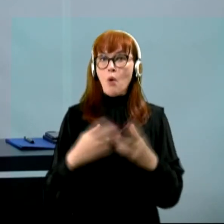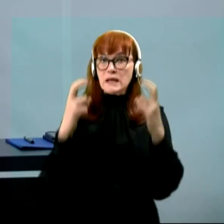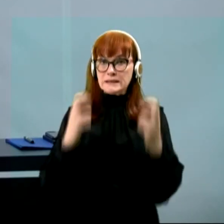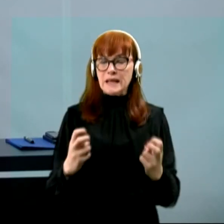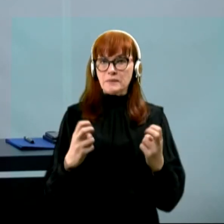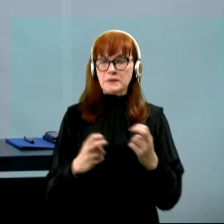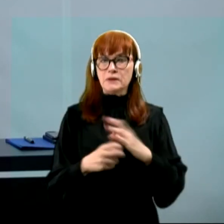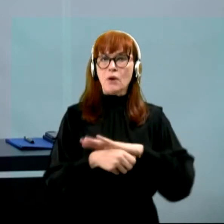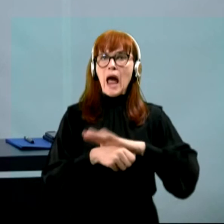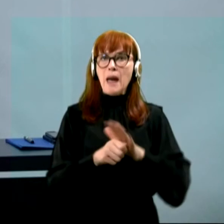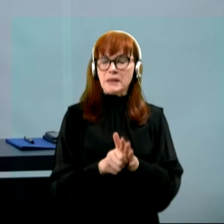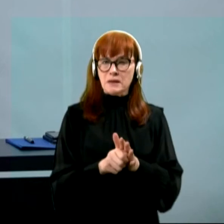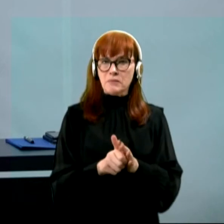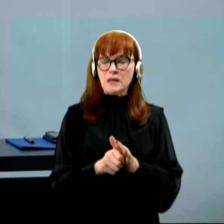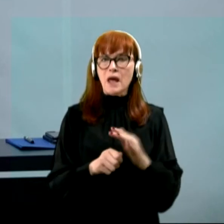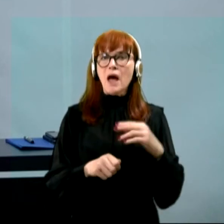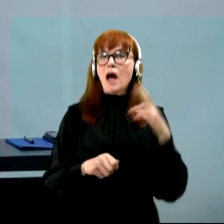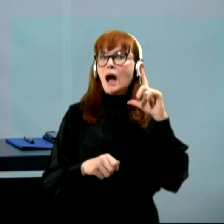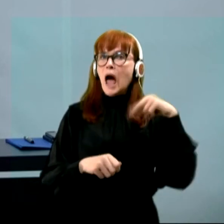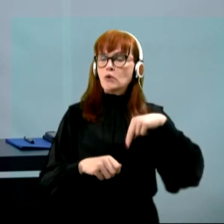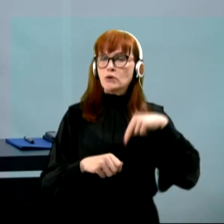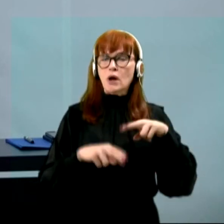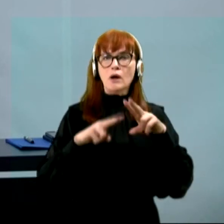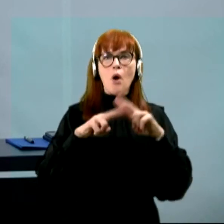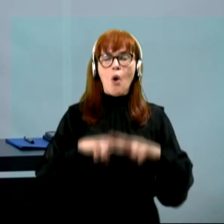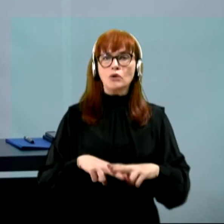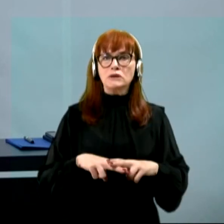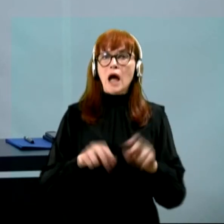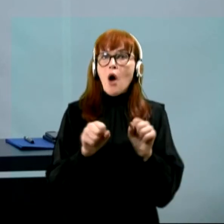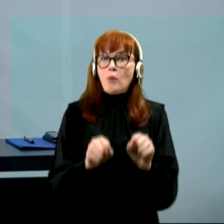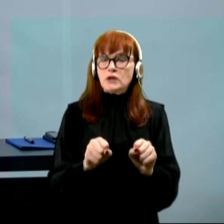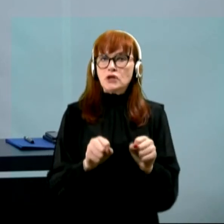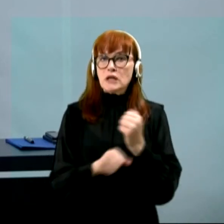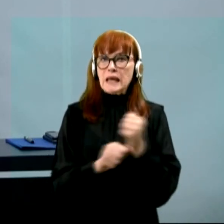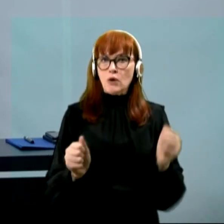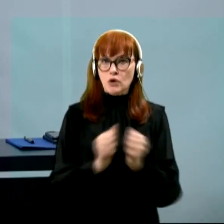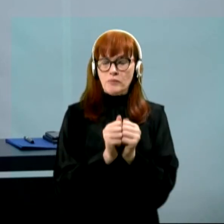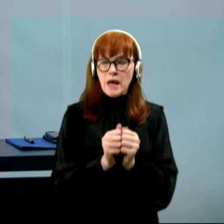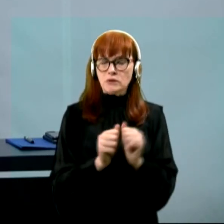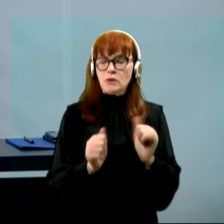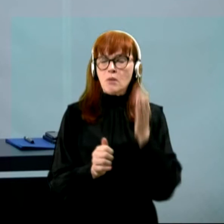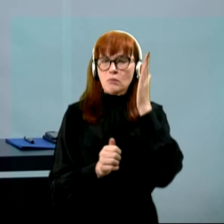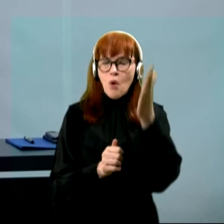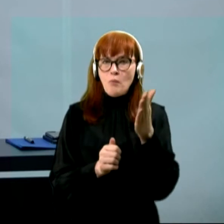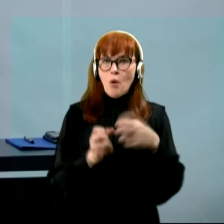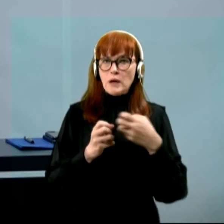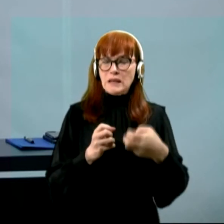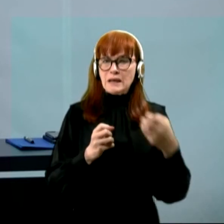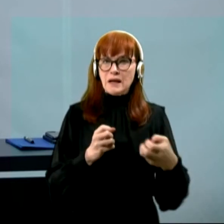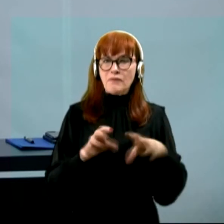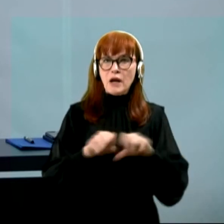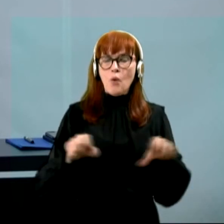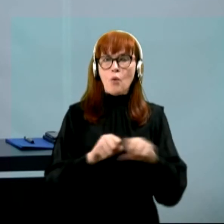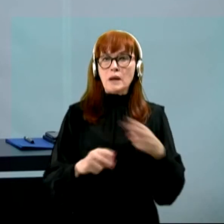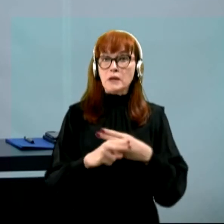epidemije naša glavna naloga ostaja ohranjene delovnih mest, zato bomo tudi v prihodnje nadaljevali z ukrepi